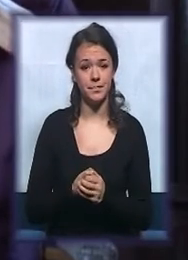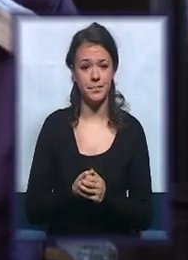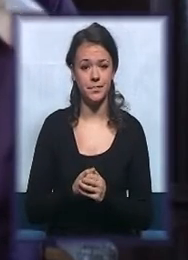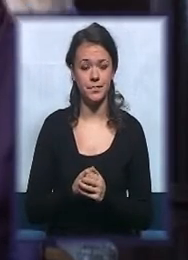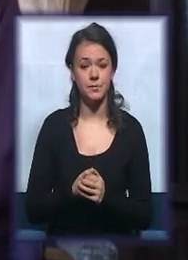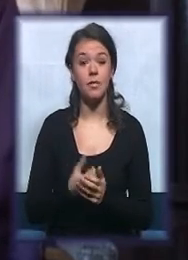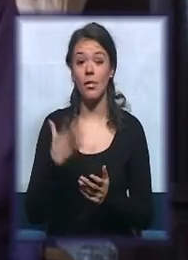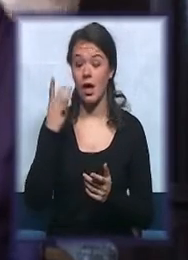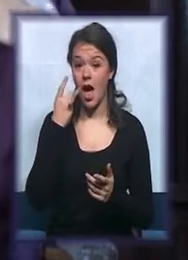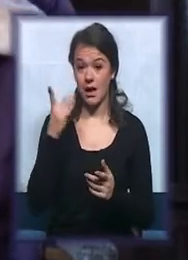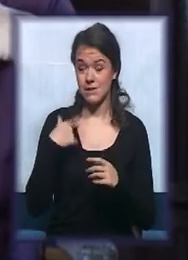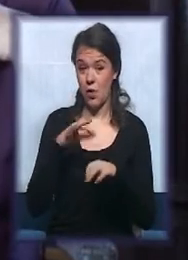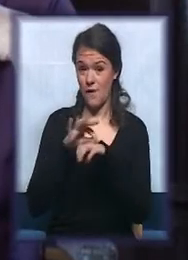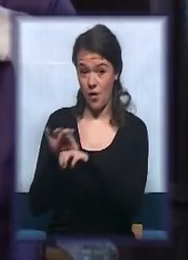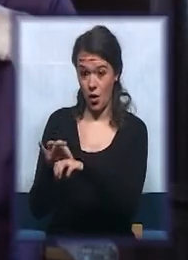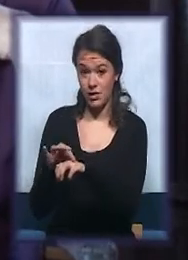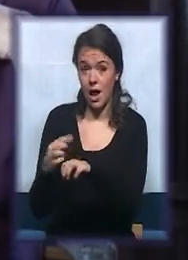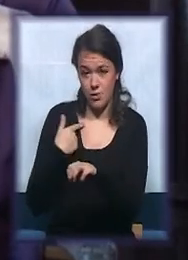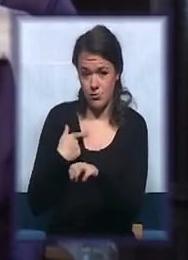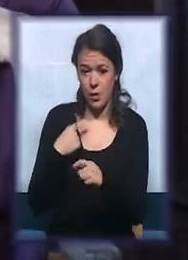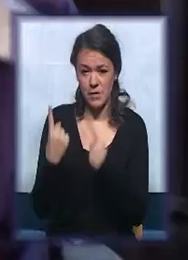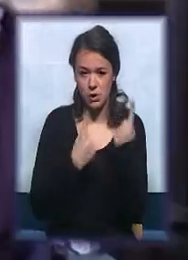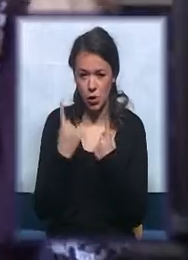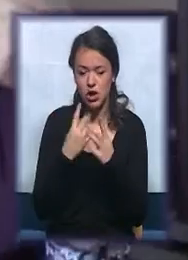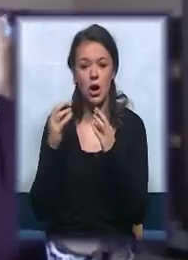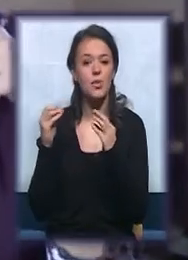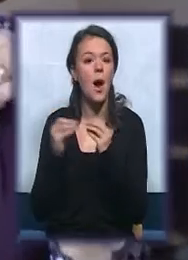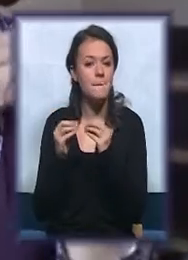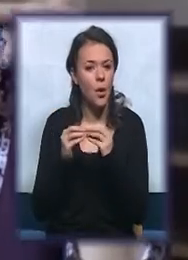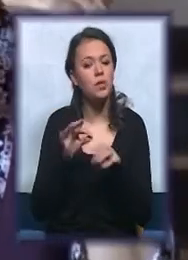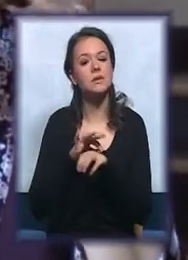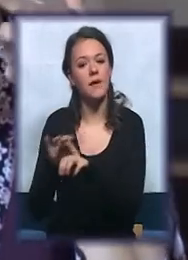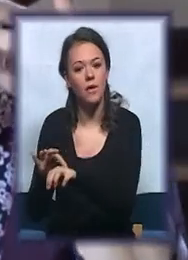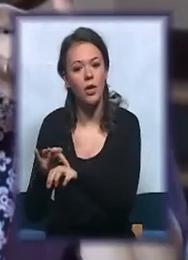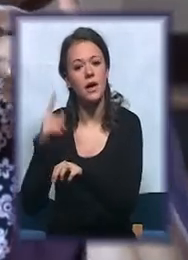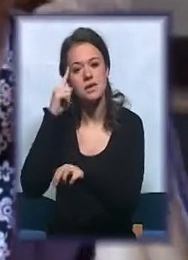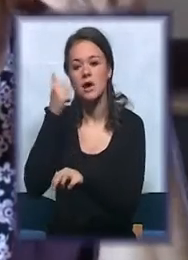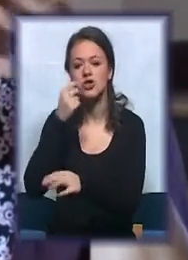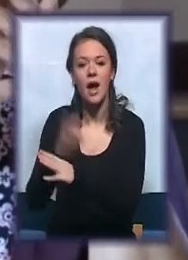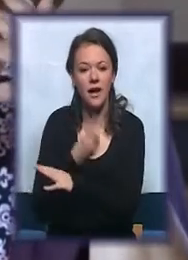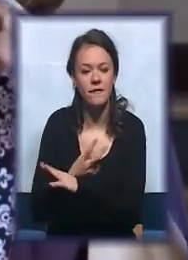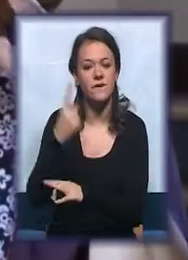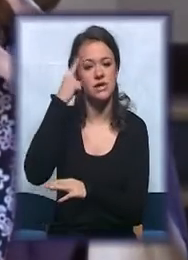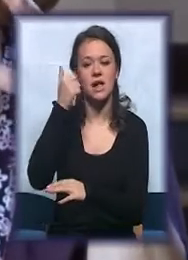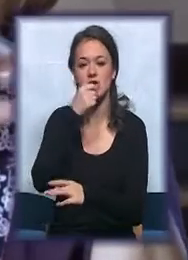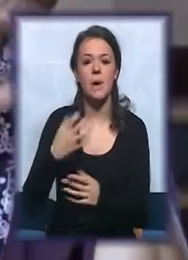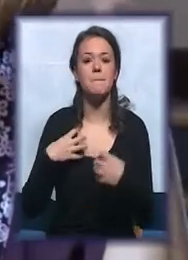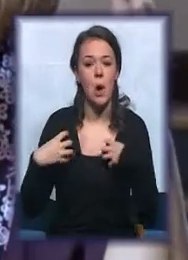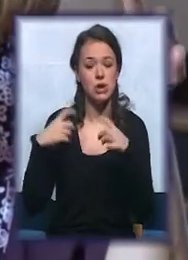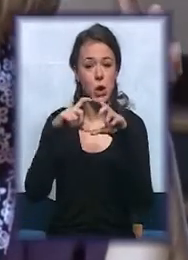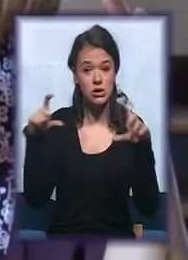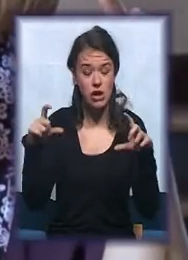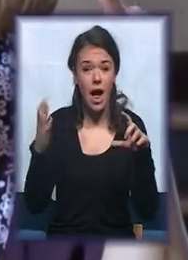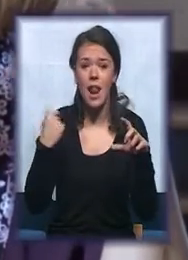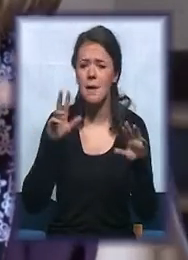Onda kad smo ih vodili, ja na primjer u mom slučaju Borisa vodim. Znaš šta je kafić, znaš šta je pozorište, znaš šta je... Ali ima, gledam